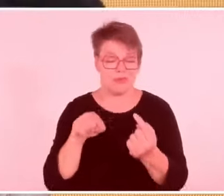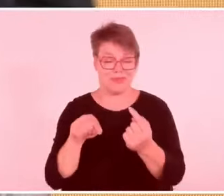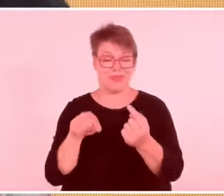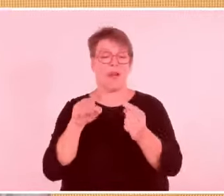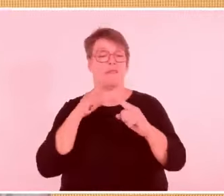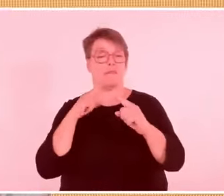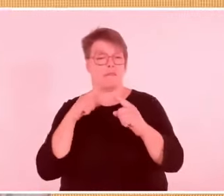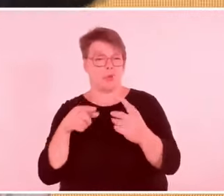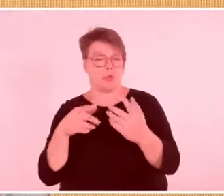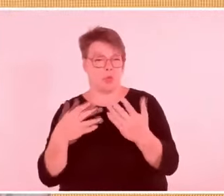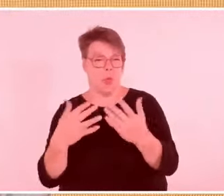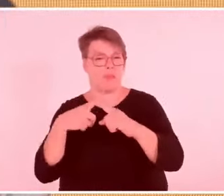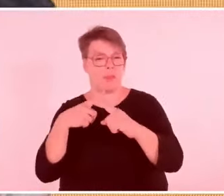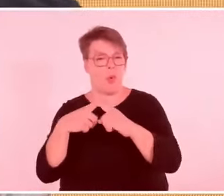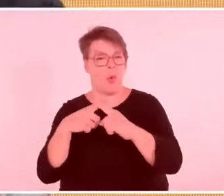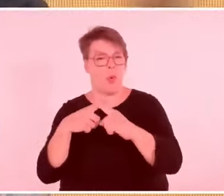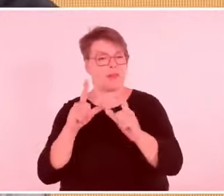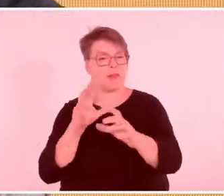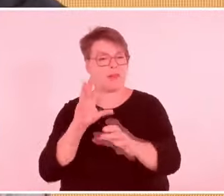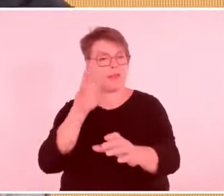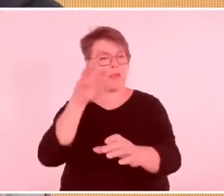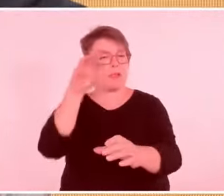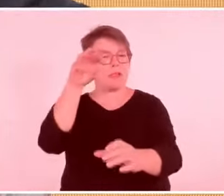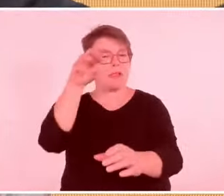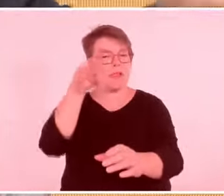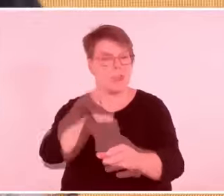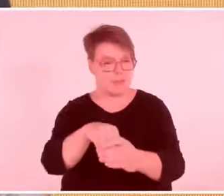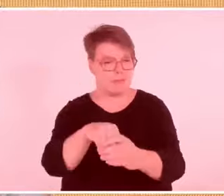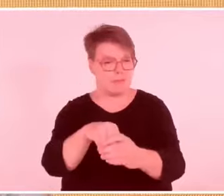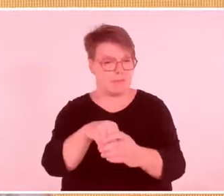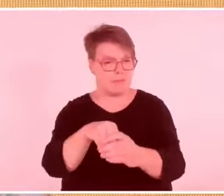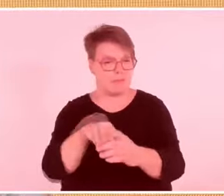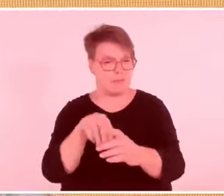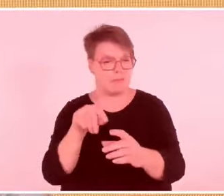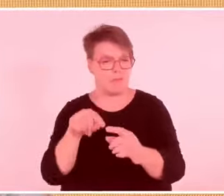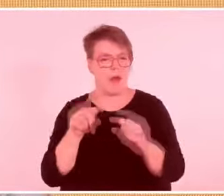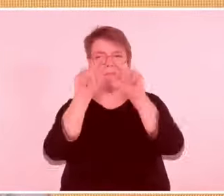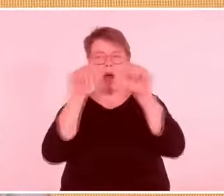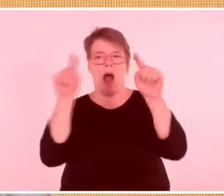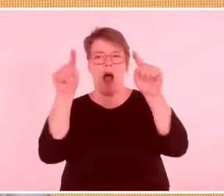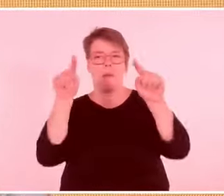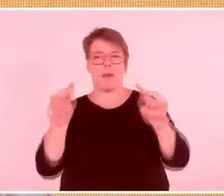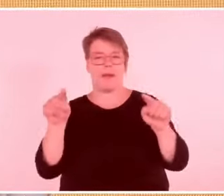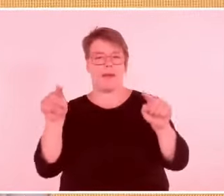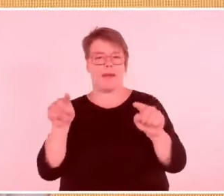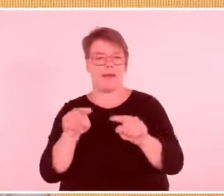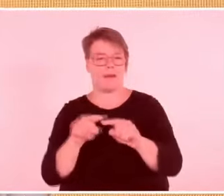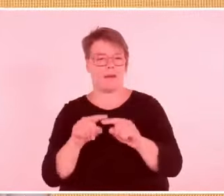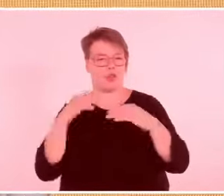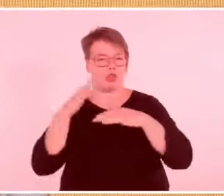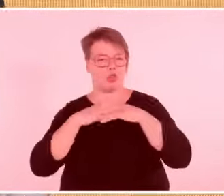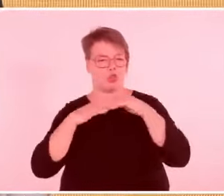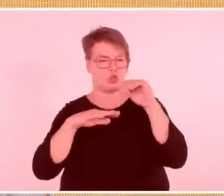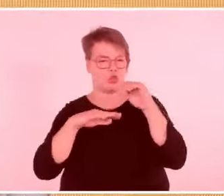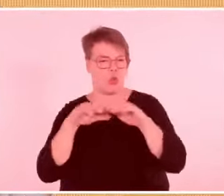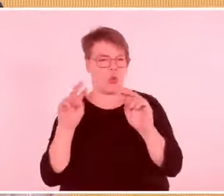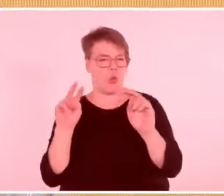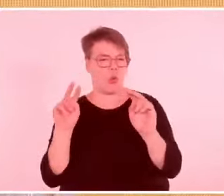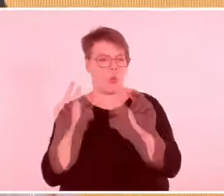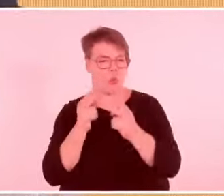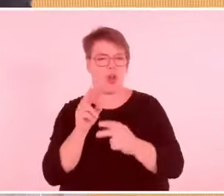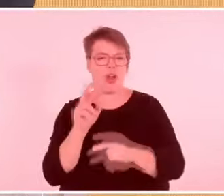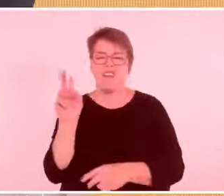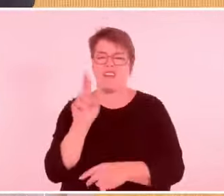totalitäre Gesellschaft. Mehr als 80% sind Frauen, sind weiblich, die de facto